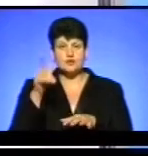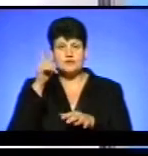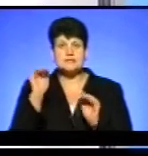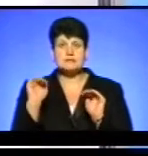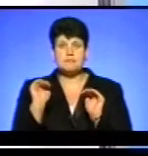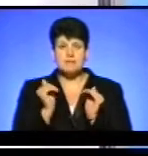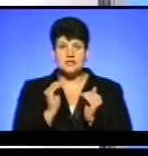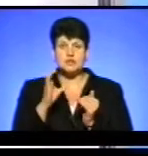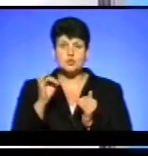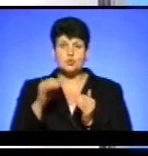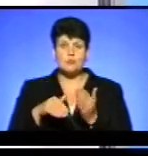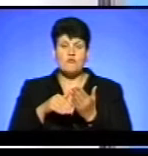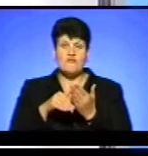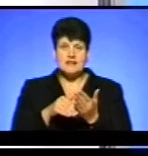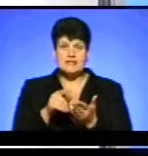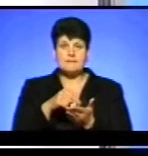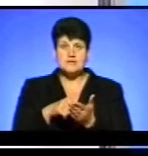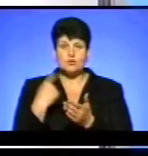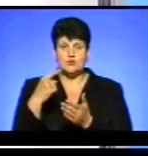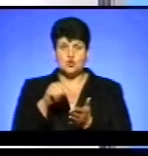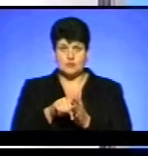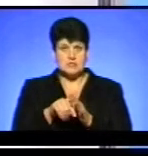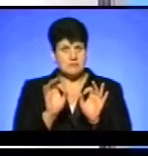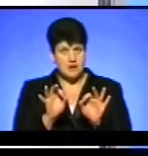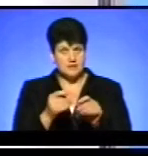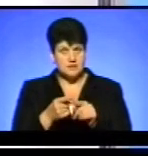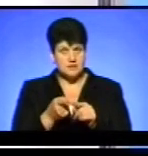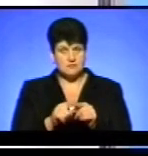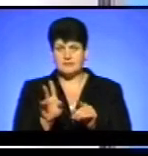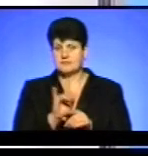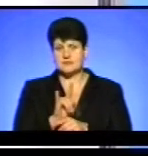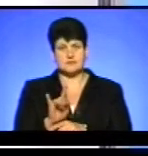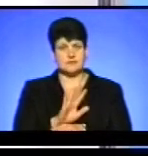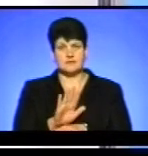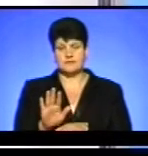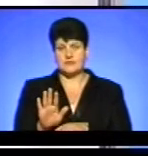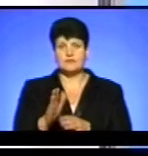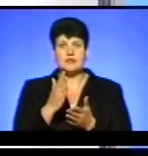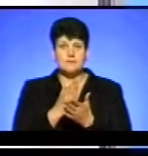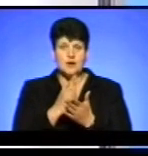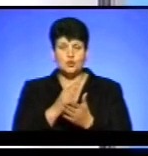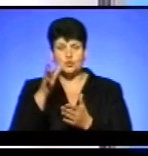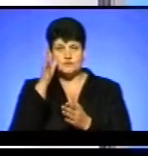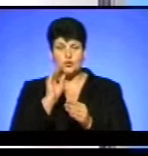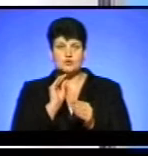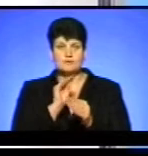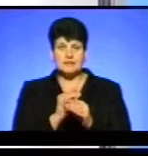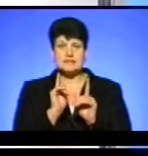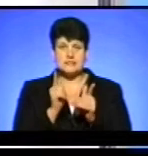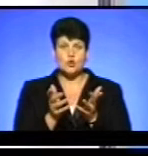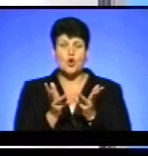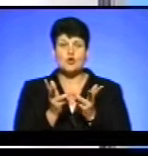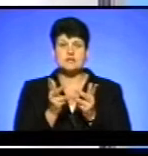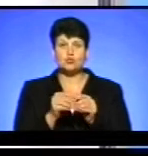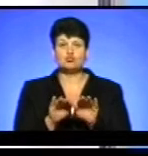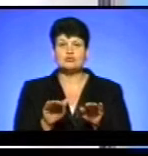субвенцію для міста обласного значення. Чи правда ця? Ні, це не правда. Вони мають освітню субвенцію згідно розрахунку